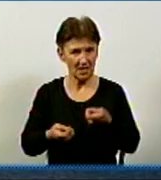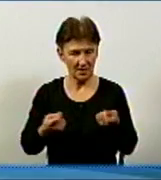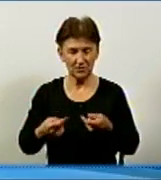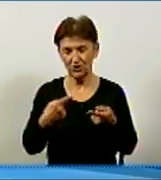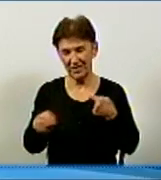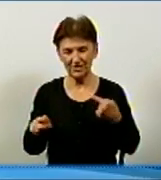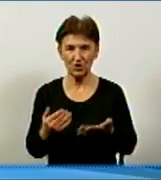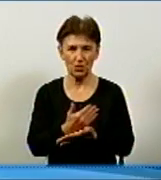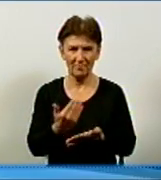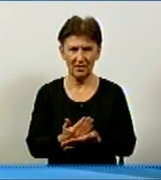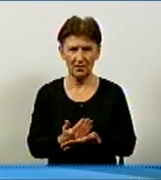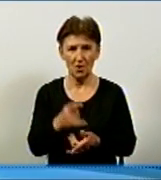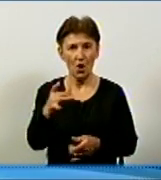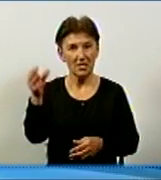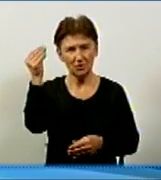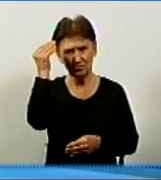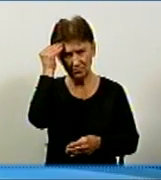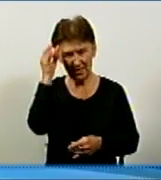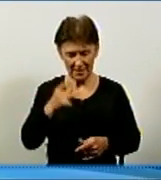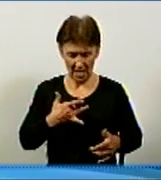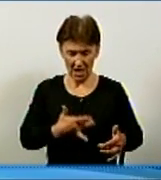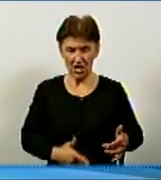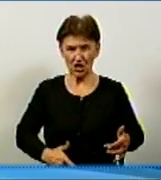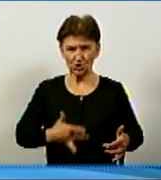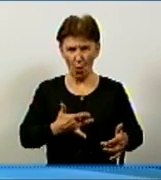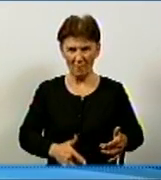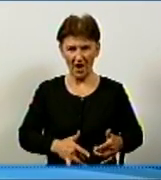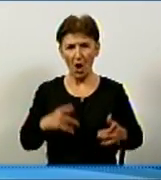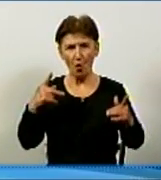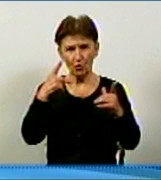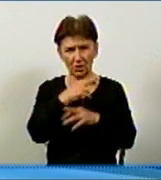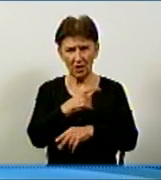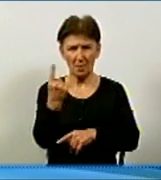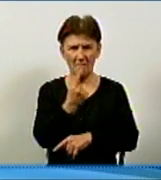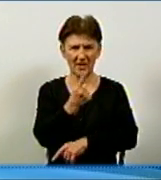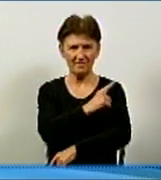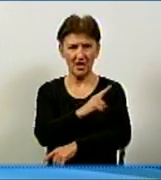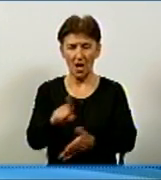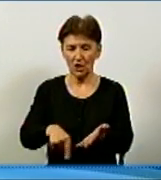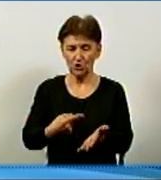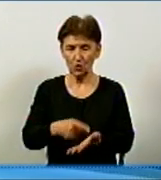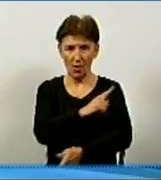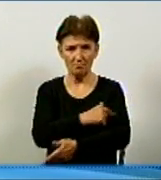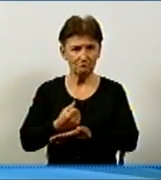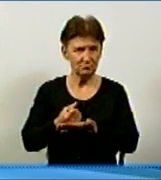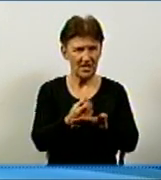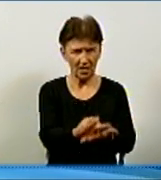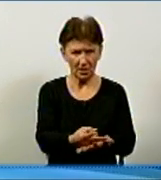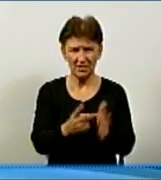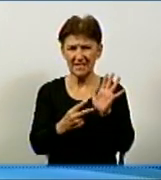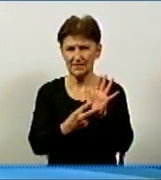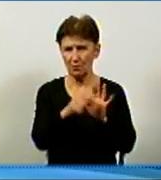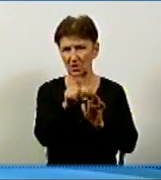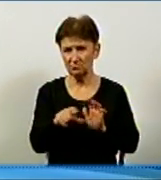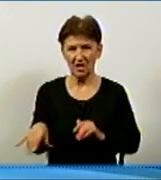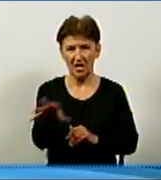З підозрою на кишкове отруєння до інфекційного відділення першої міської лікарні звернулися семеро кропивничан. Усі